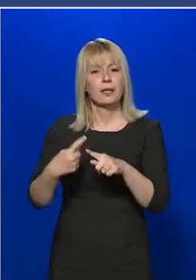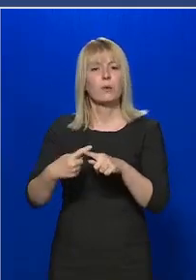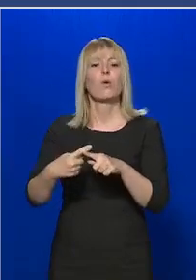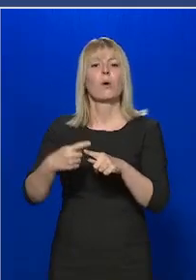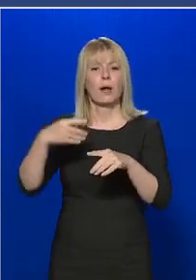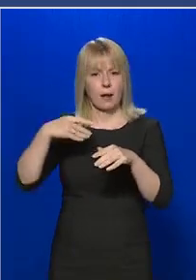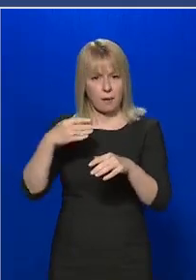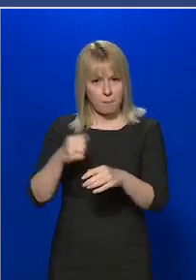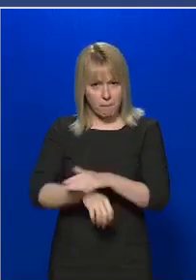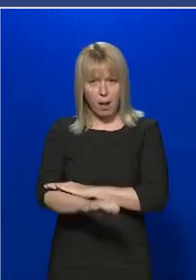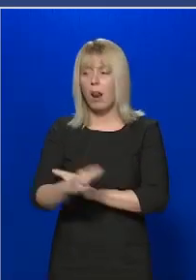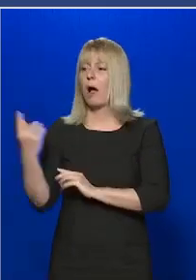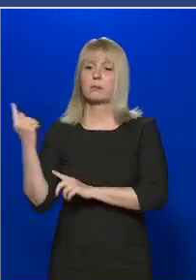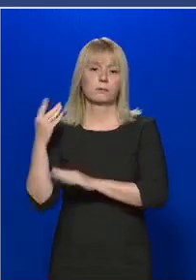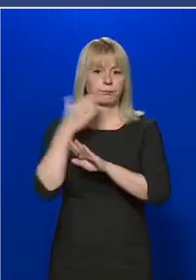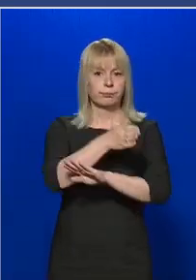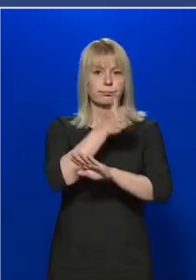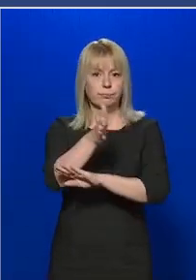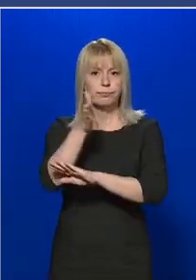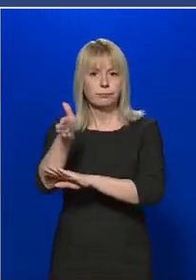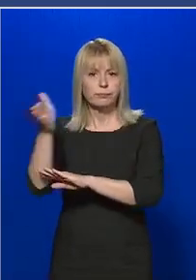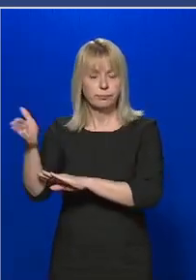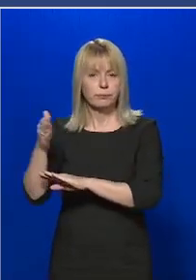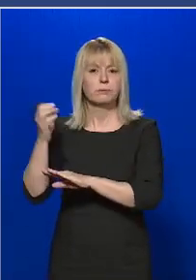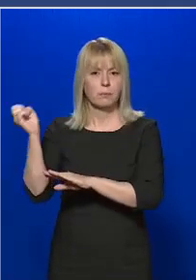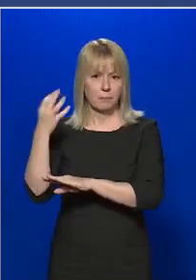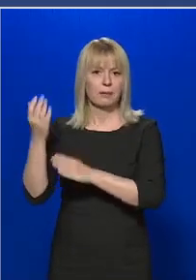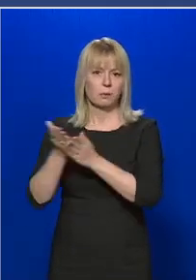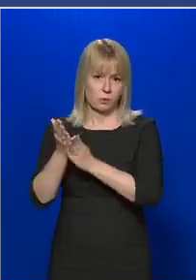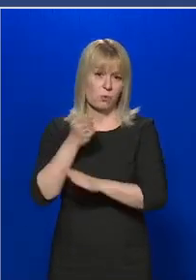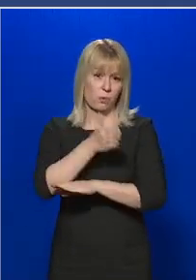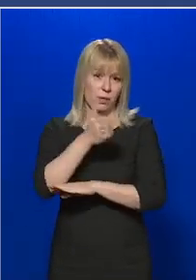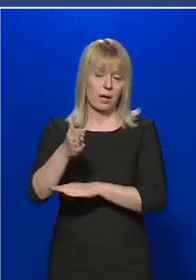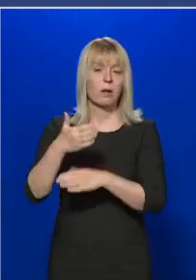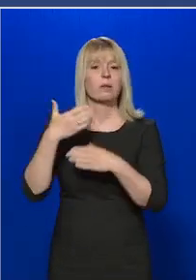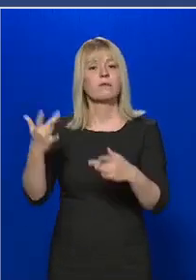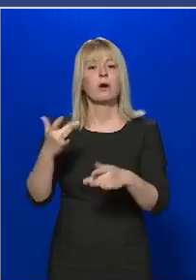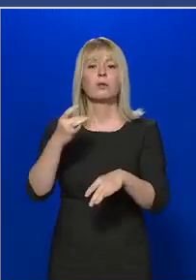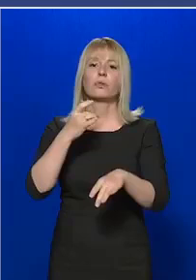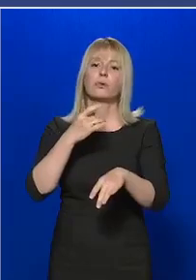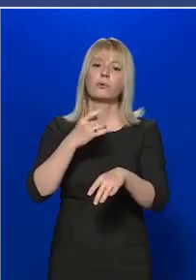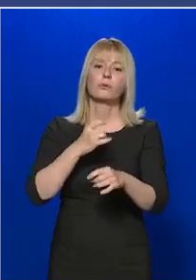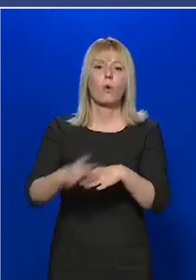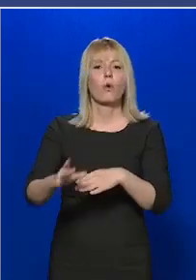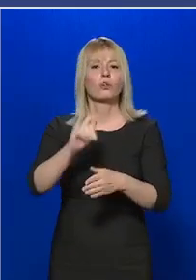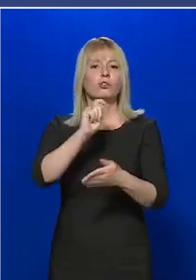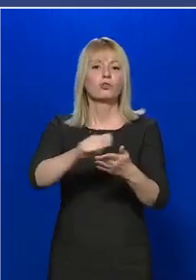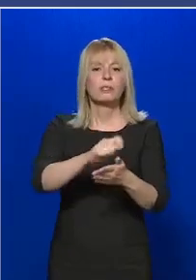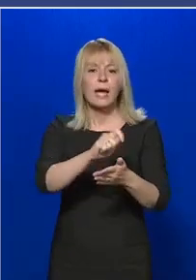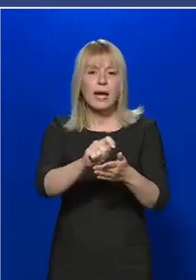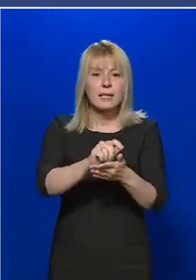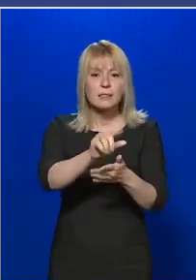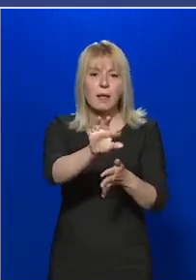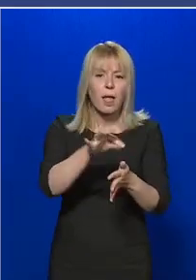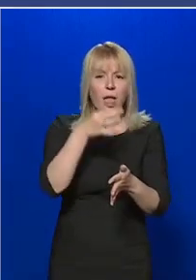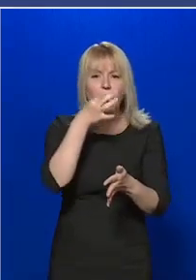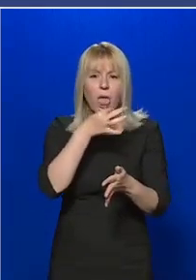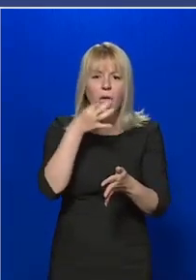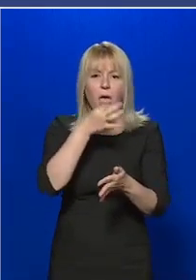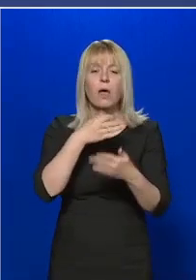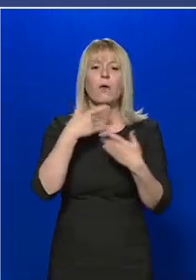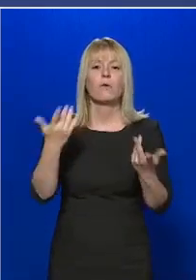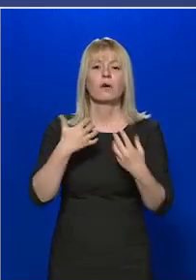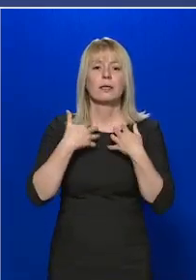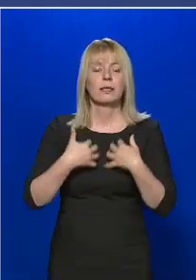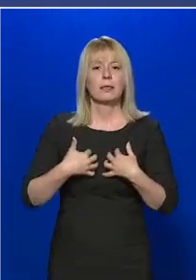odaérnek a mentősök, vagy gyors teszt végzésére kerül sor, vagy pedig léguti